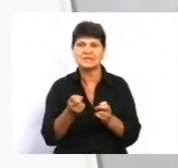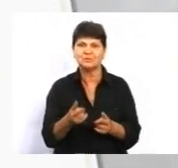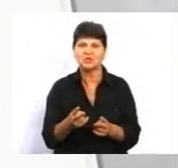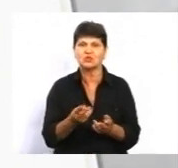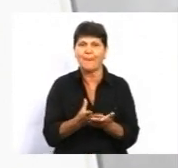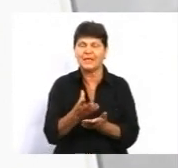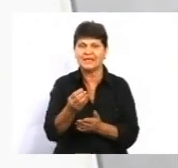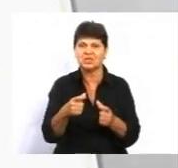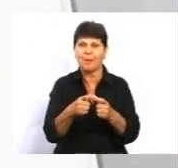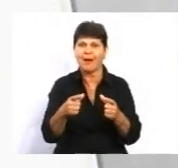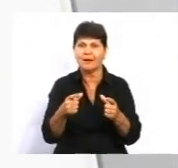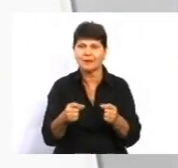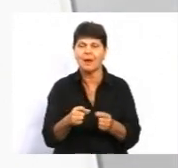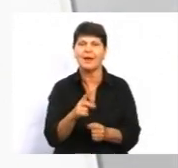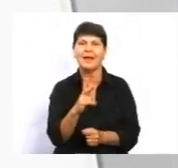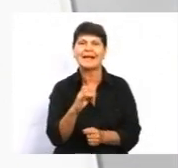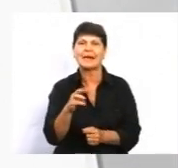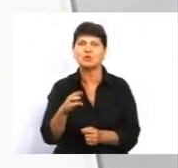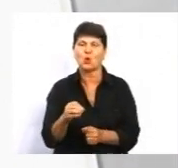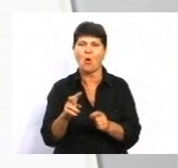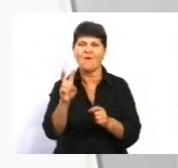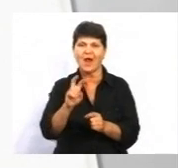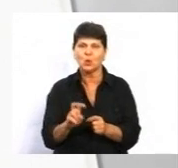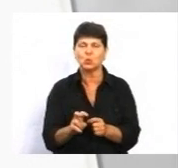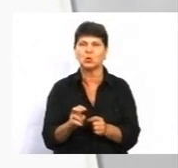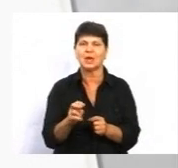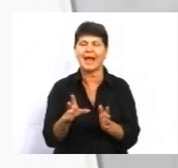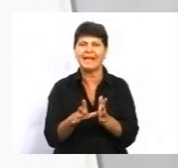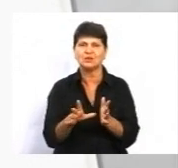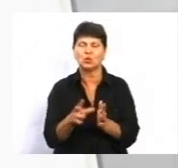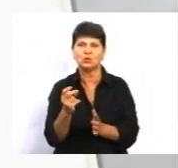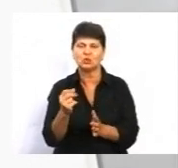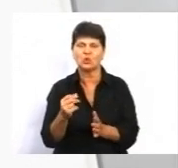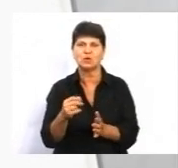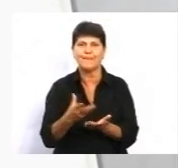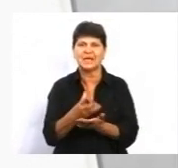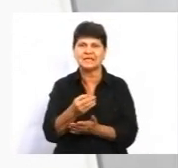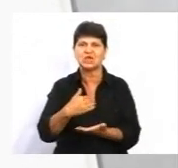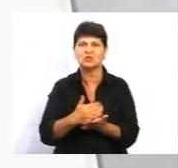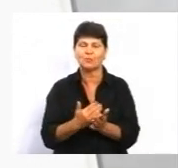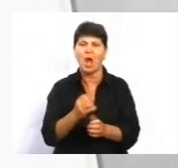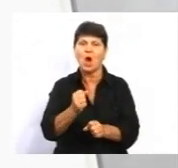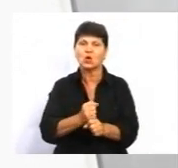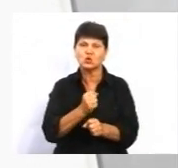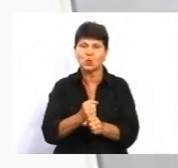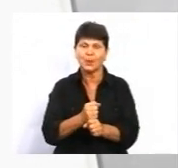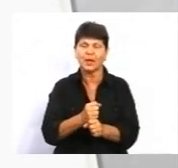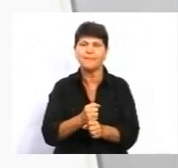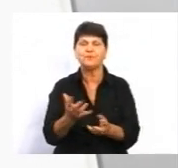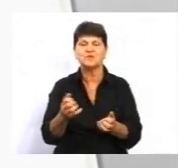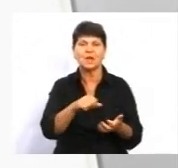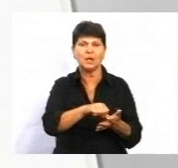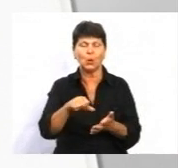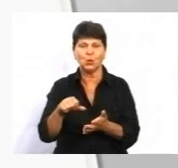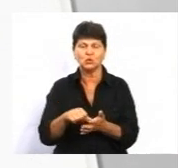картками, криптовалюти, електронні гроші, платіжні інтернет-інструменти. У розробці матеріалів взяли участь фахівці Міністерства